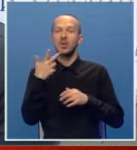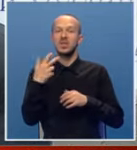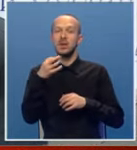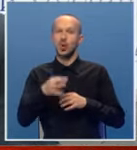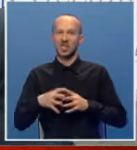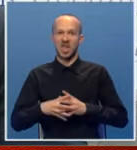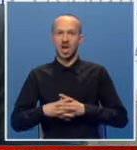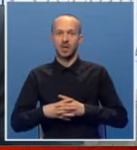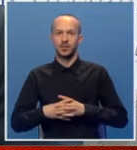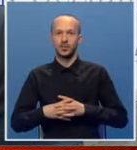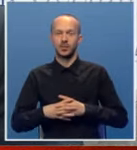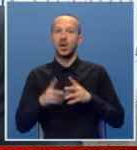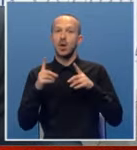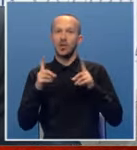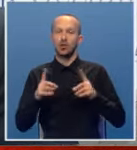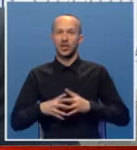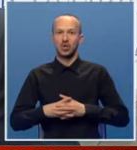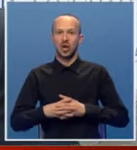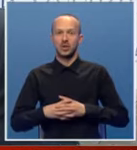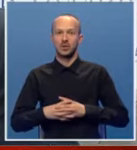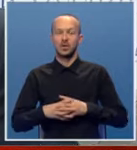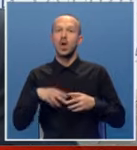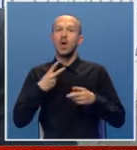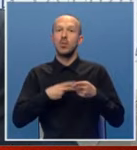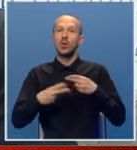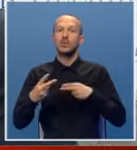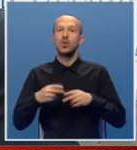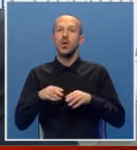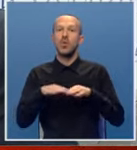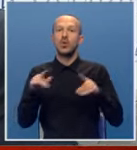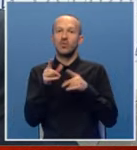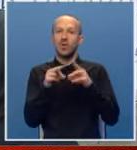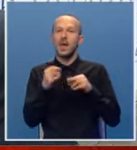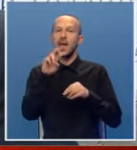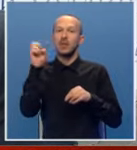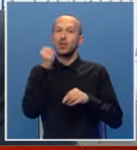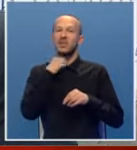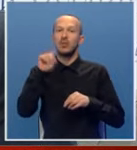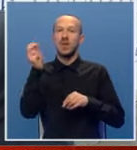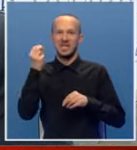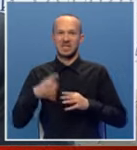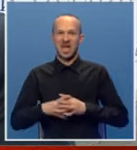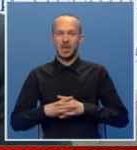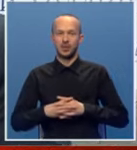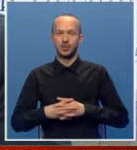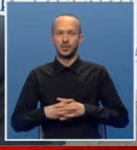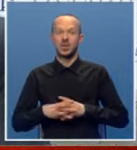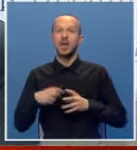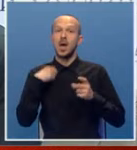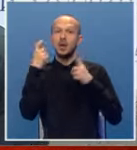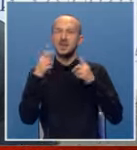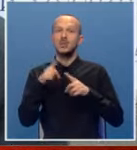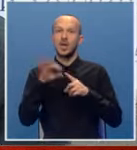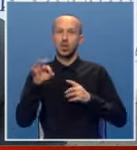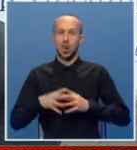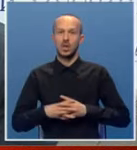% postojećeg proizvodnog portfolija elektroprivrede Republike Srpske. I ja mislim da je